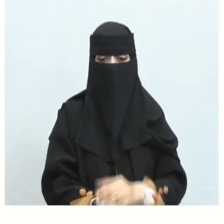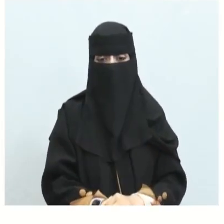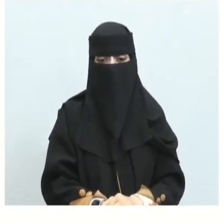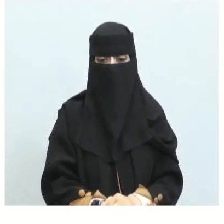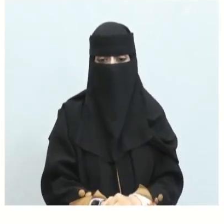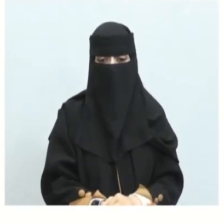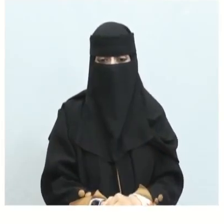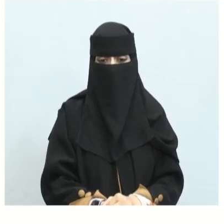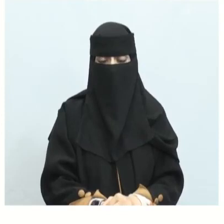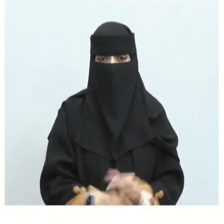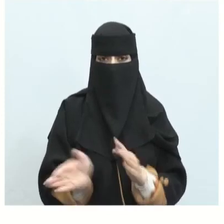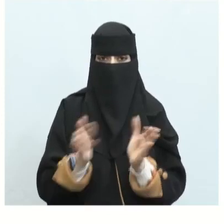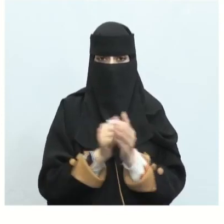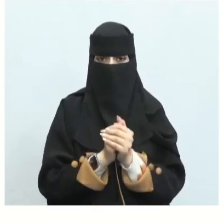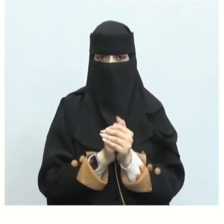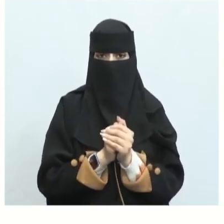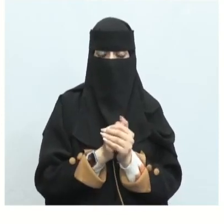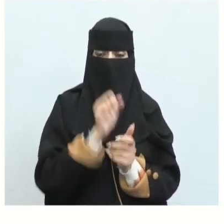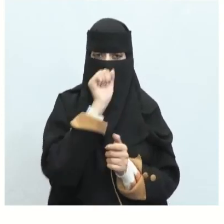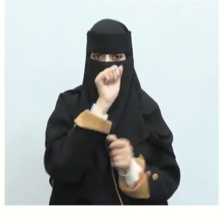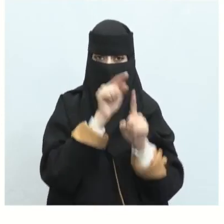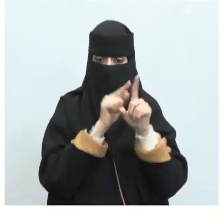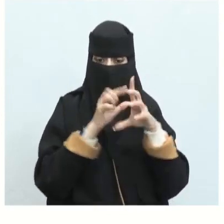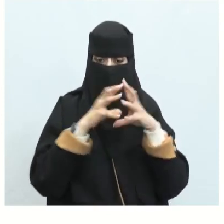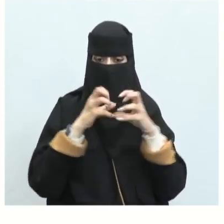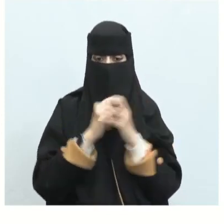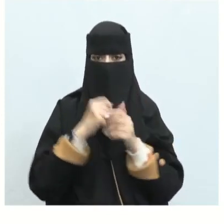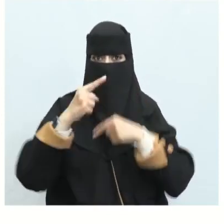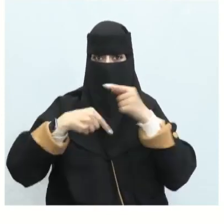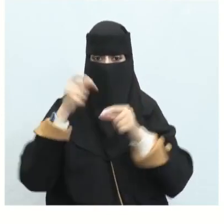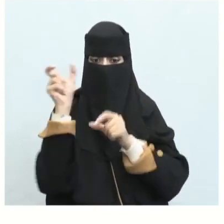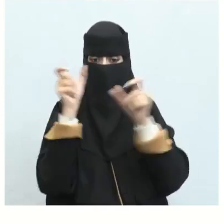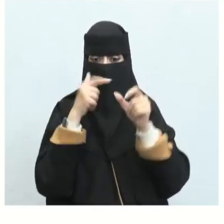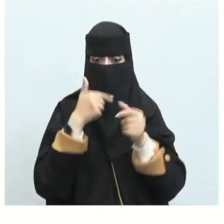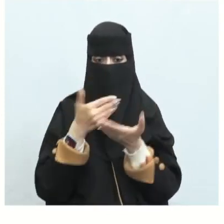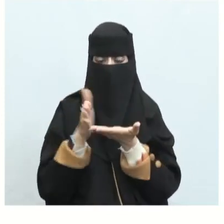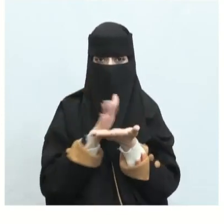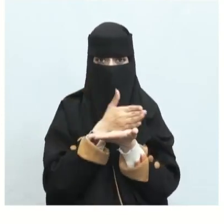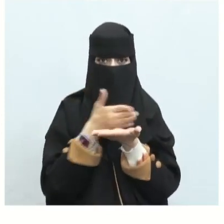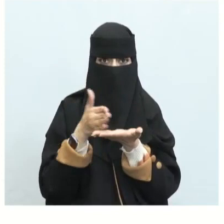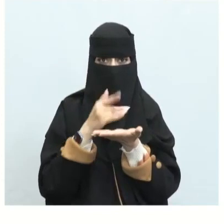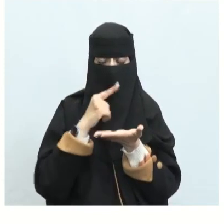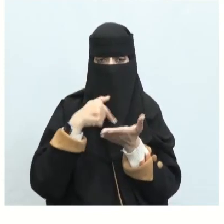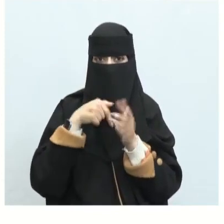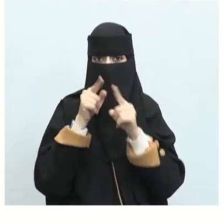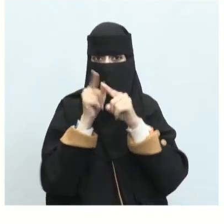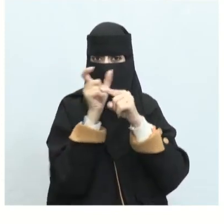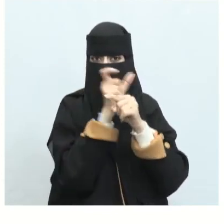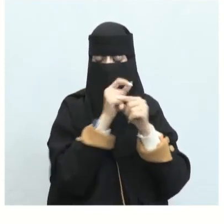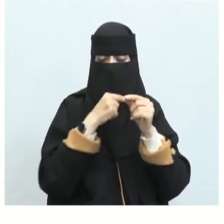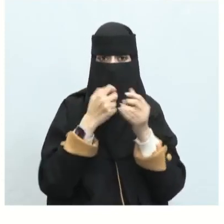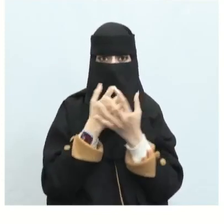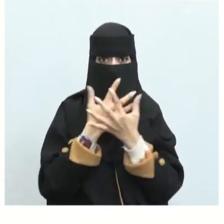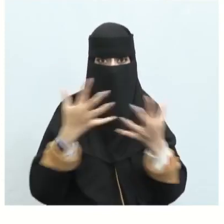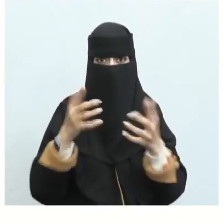هنا خصائص المعاني في الشعر الجاهلي خلوب من المبالغة معانيهم خالية من المبالغة